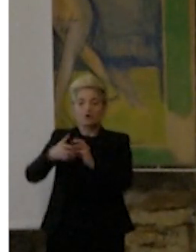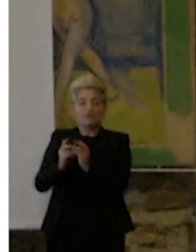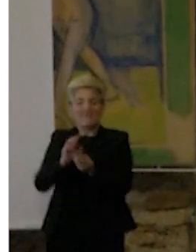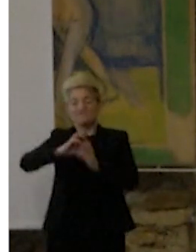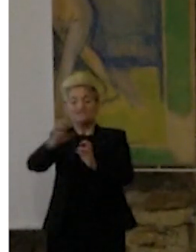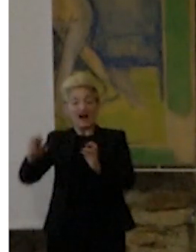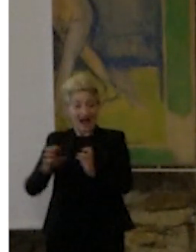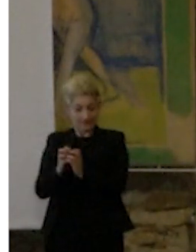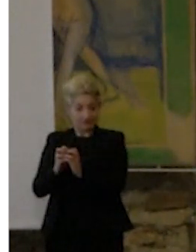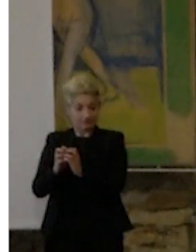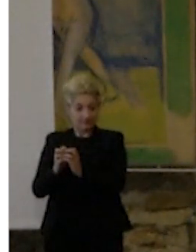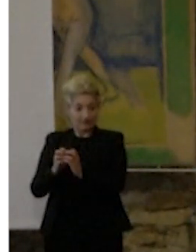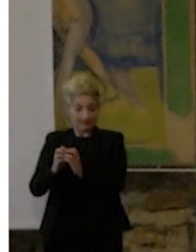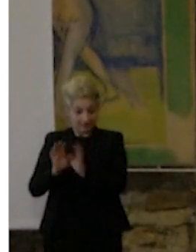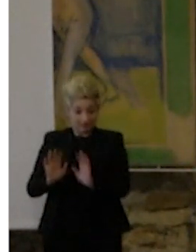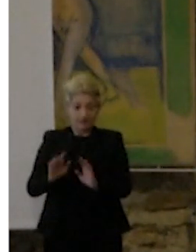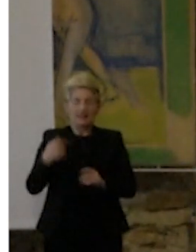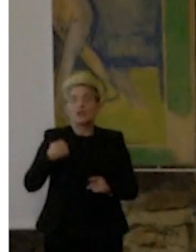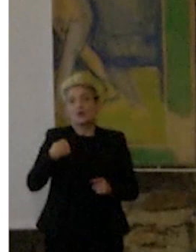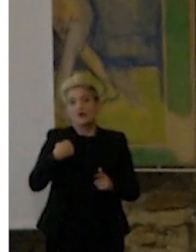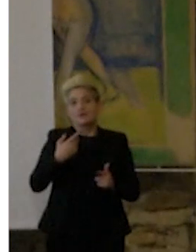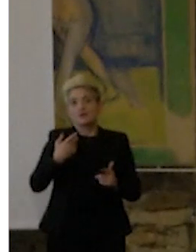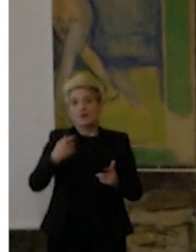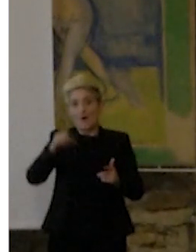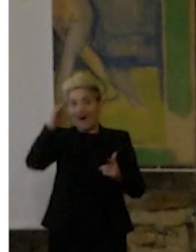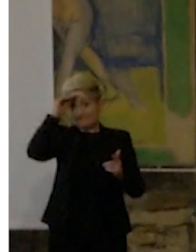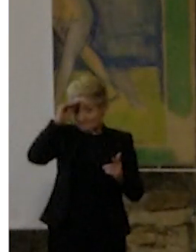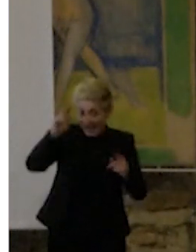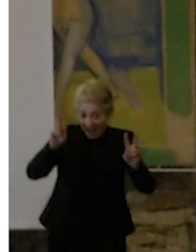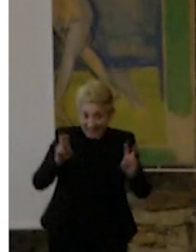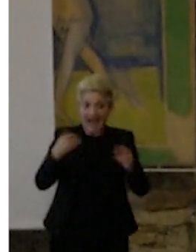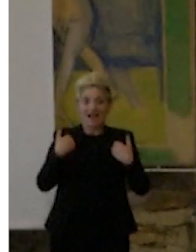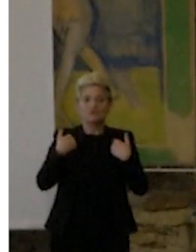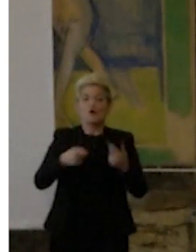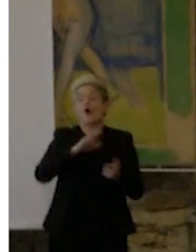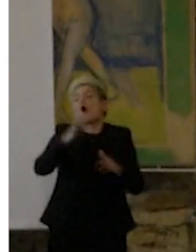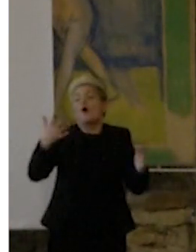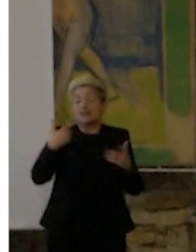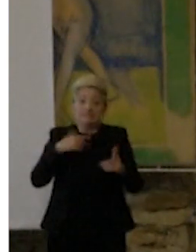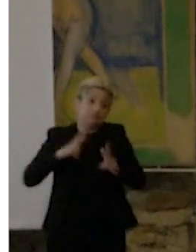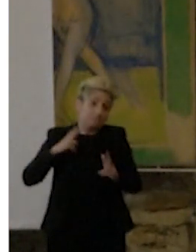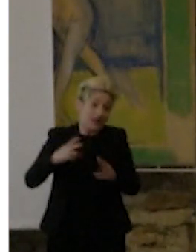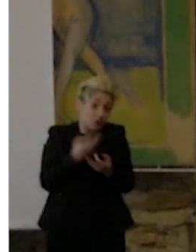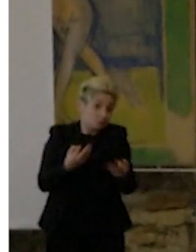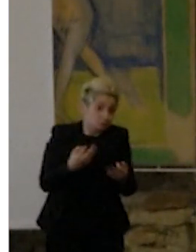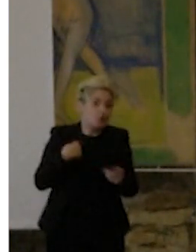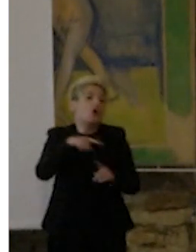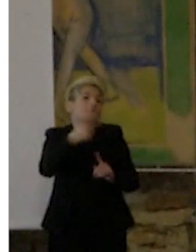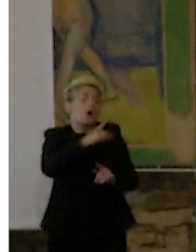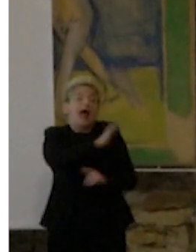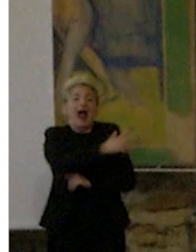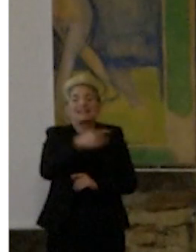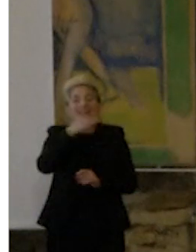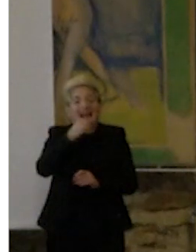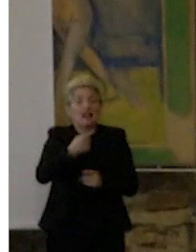cosa che ho imparato, spero che sia corretta, e qui saranno altre persone che magari dopo possono contraddirmi,